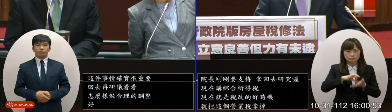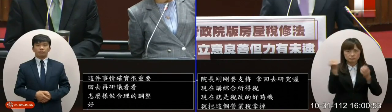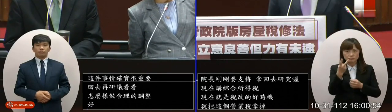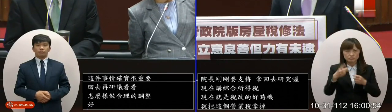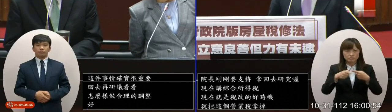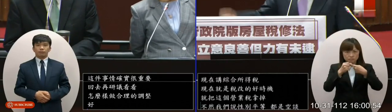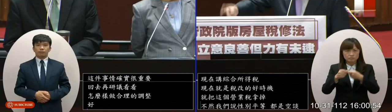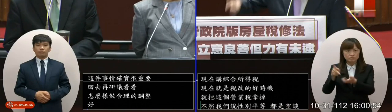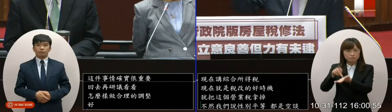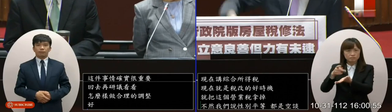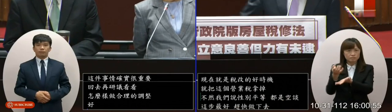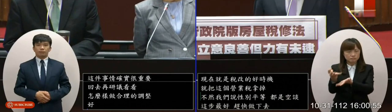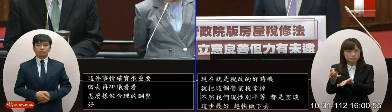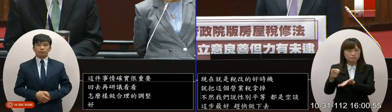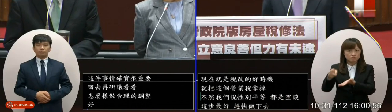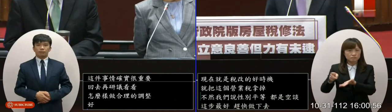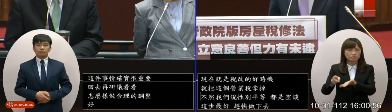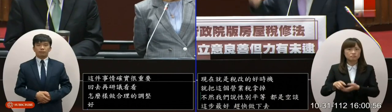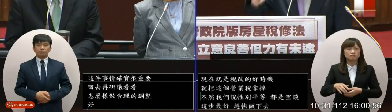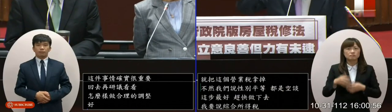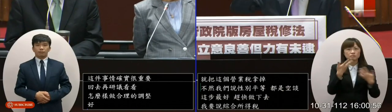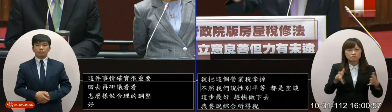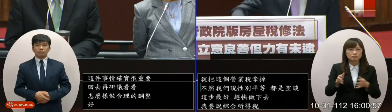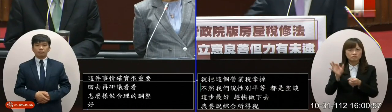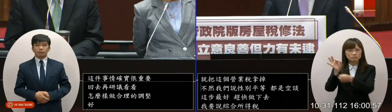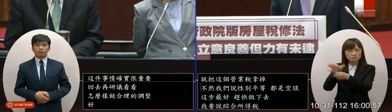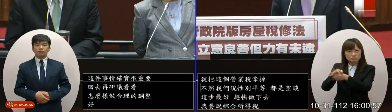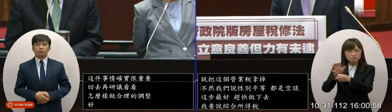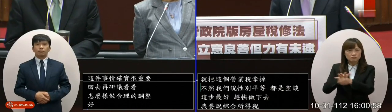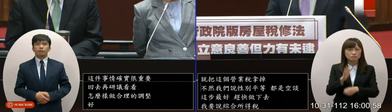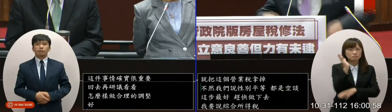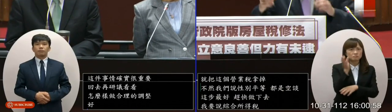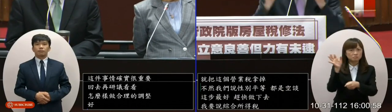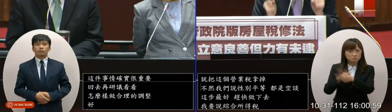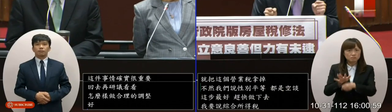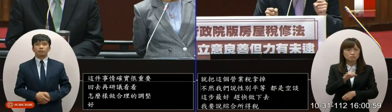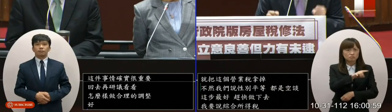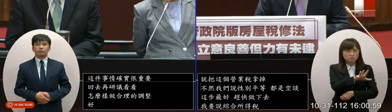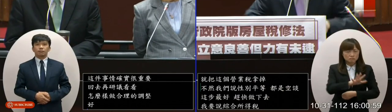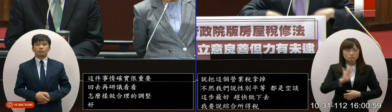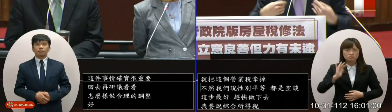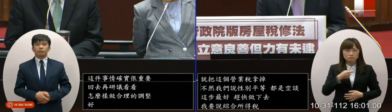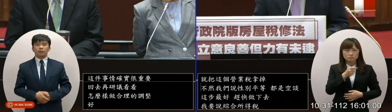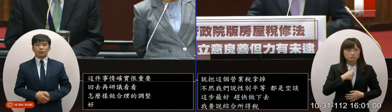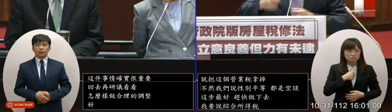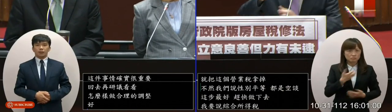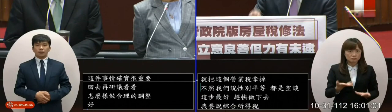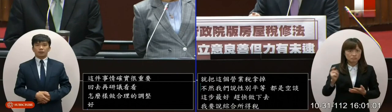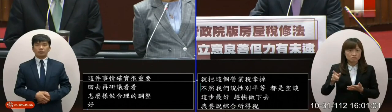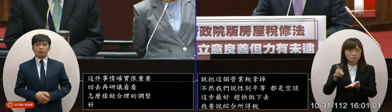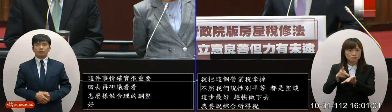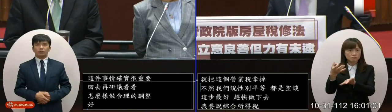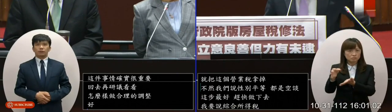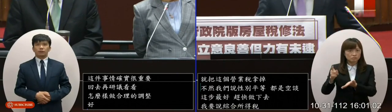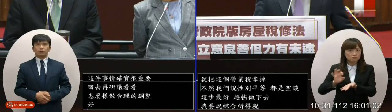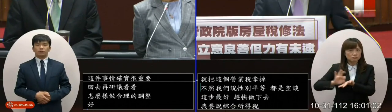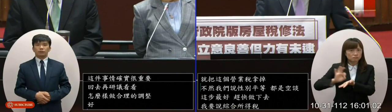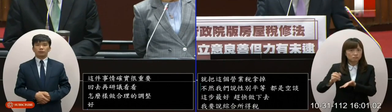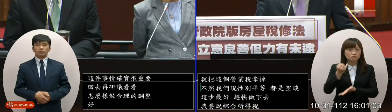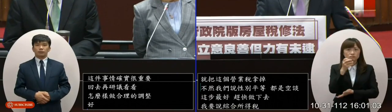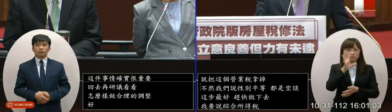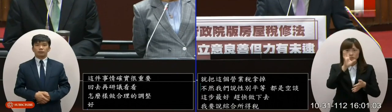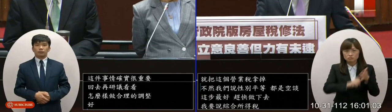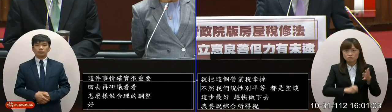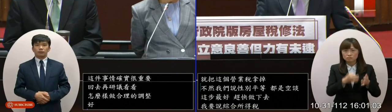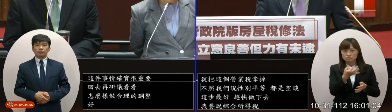我說我們現在都對弱勢都對租金補貼了你寧可用租金補貼的但是你要知道租金的支出能不能做扣